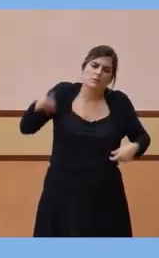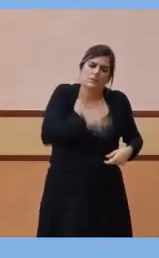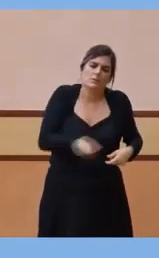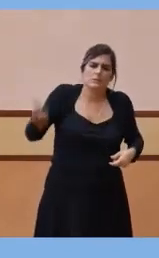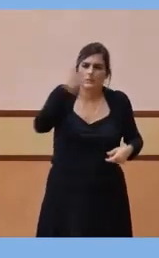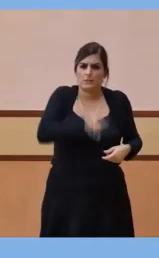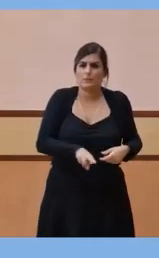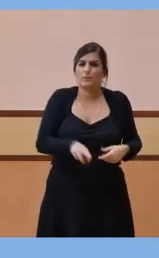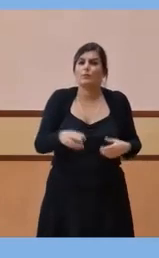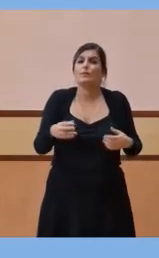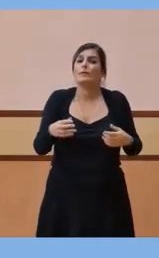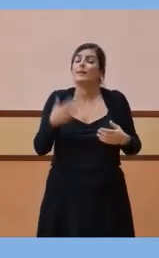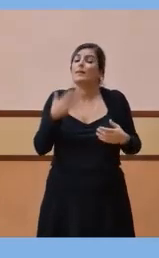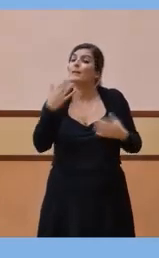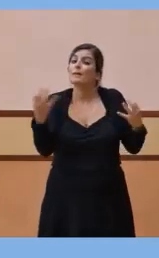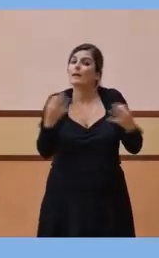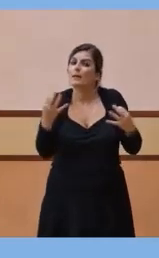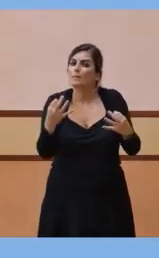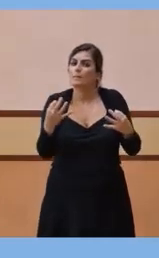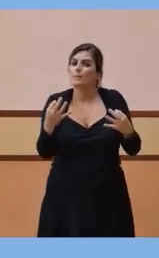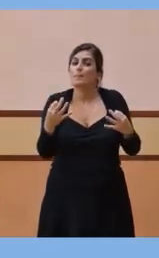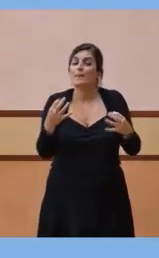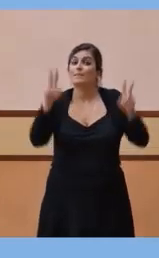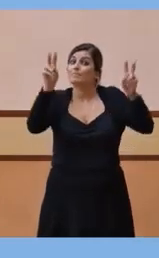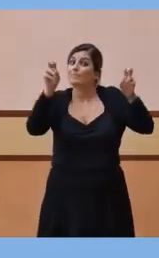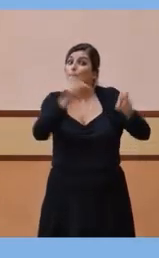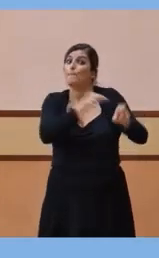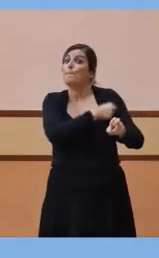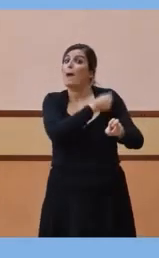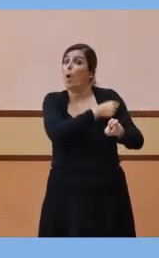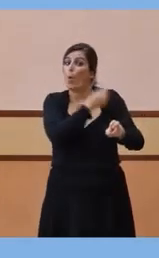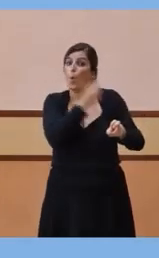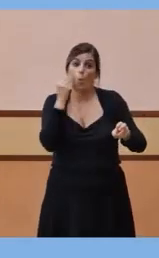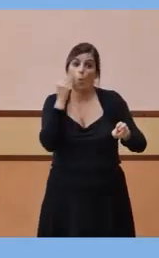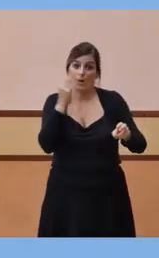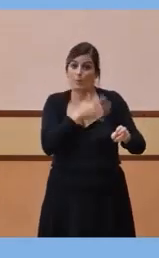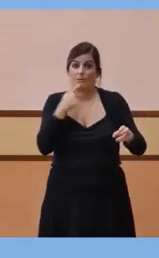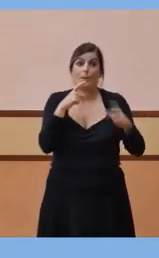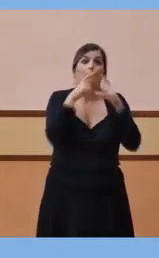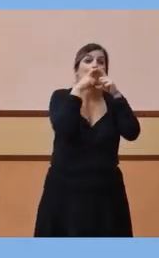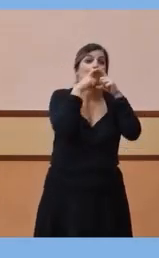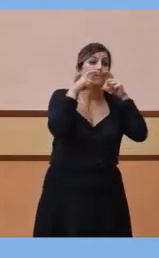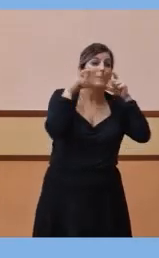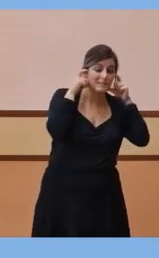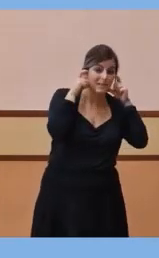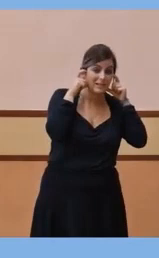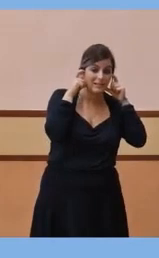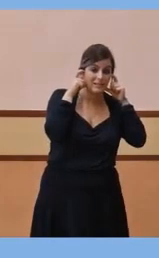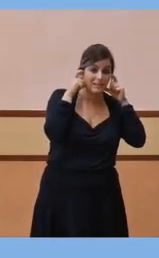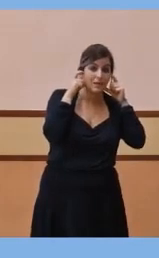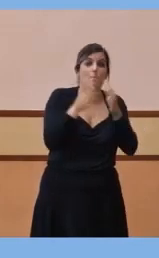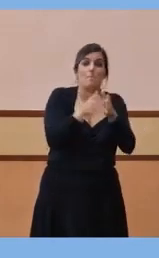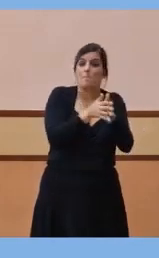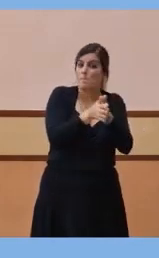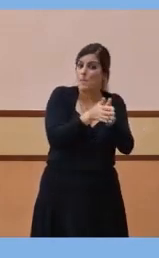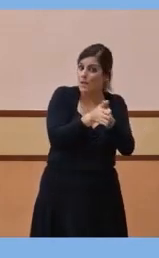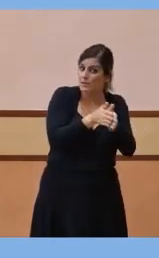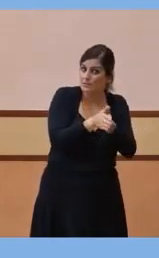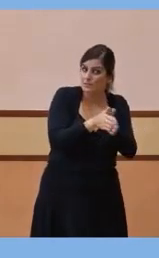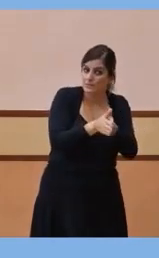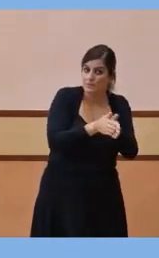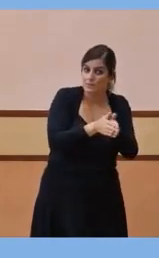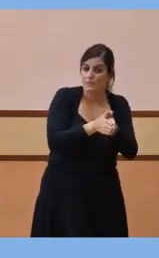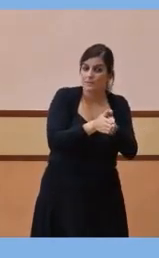són aquestes mesures de prevenció i protecció. Aquesta vacuna que en diem portar la mascareta, rentar de mans freqüent,